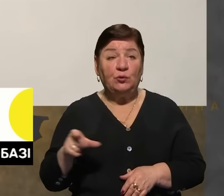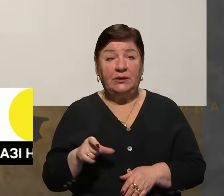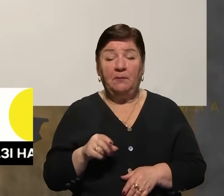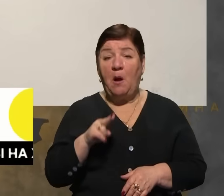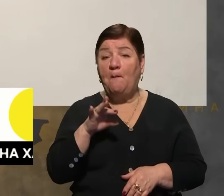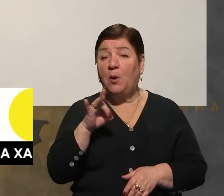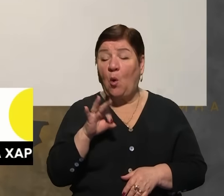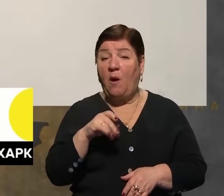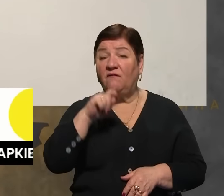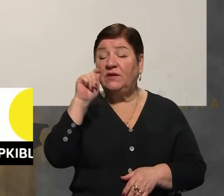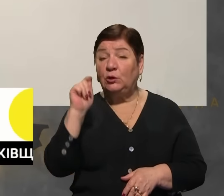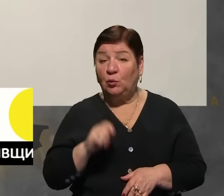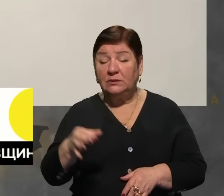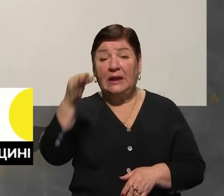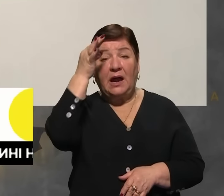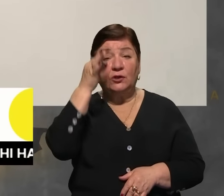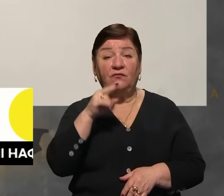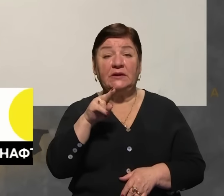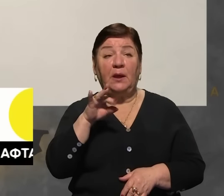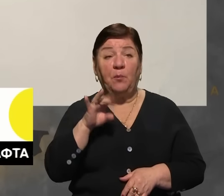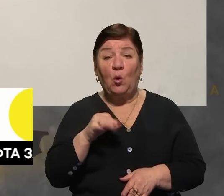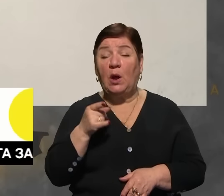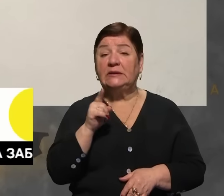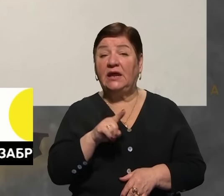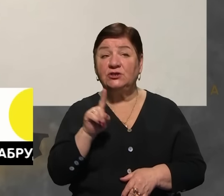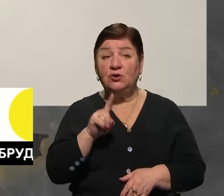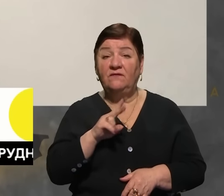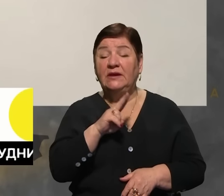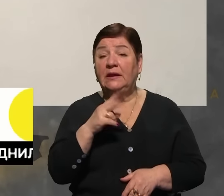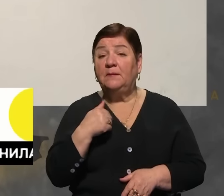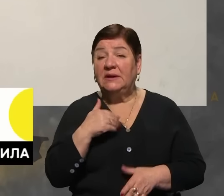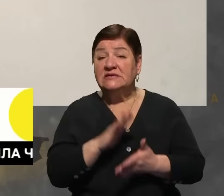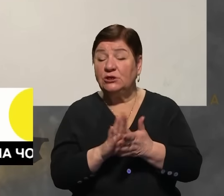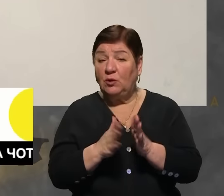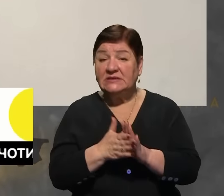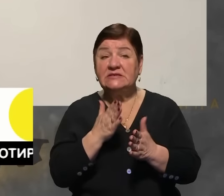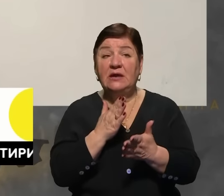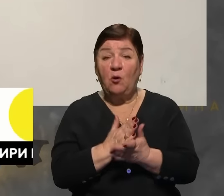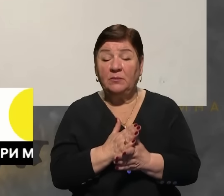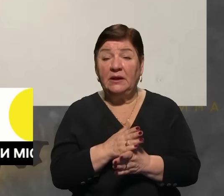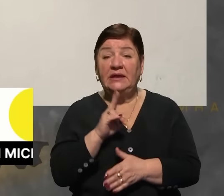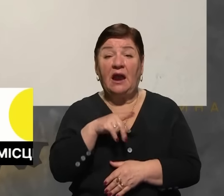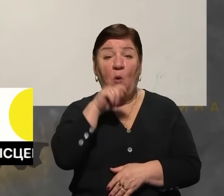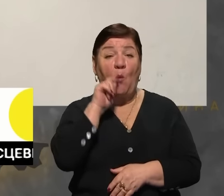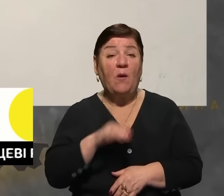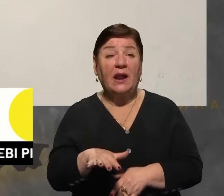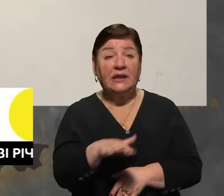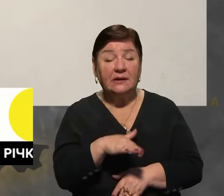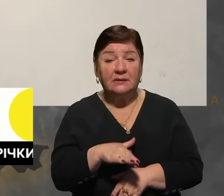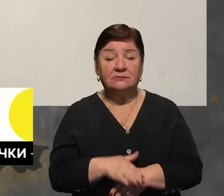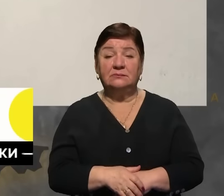війну, нагадувати про те, що в якій ми ситуації знаходимося в цілому, як країна. І